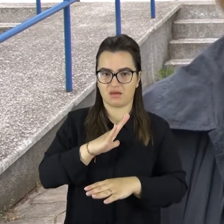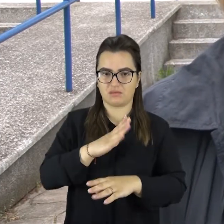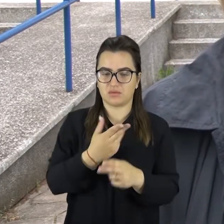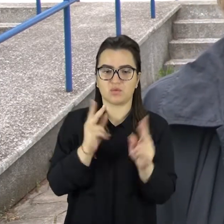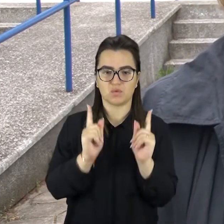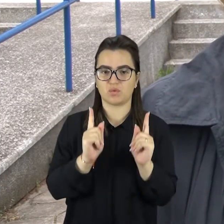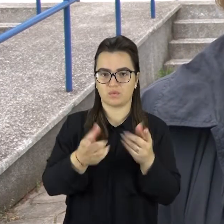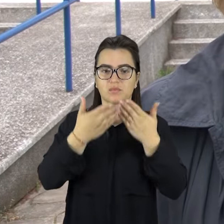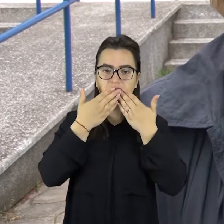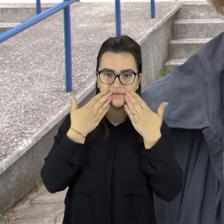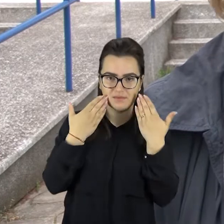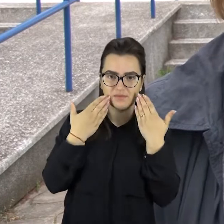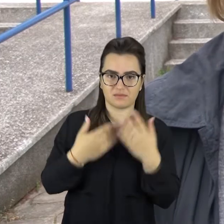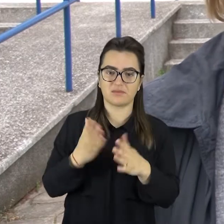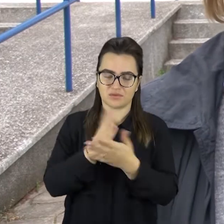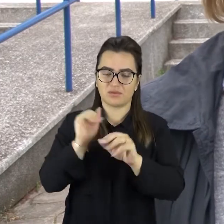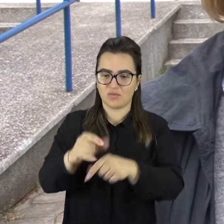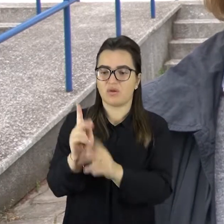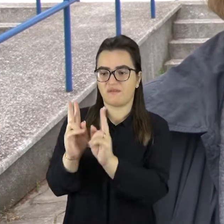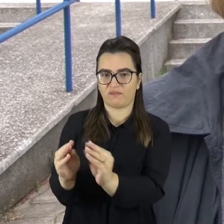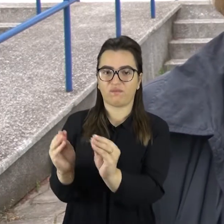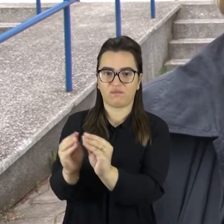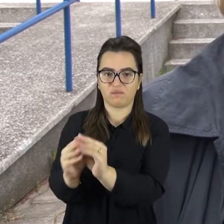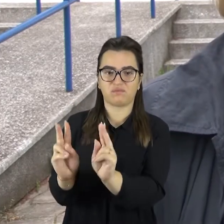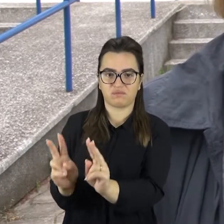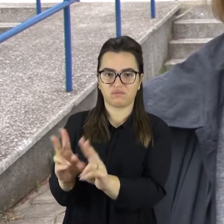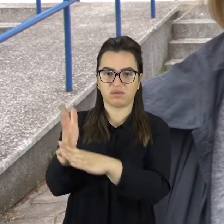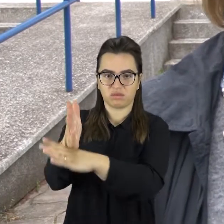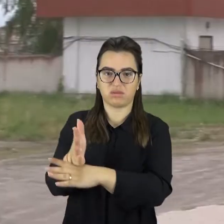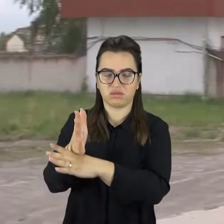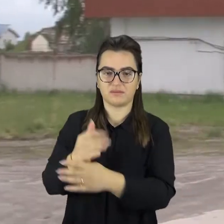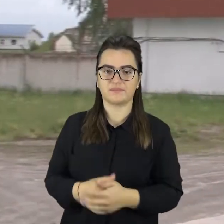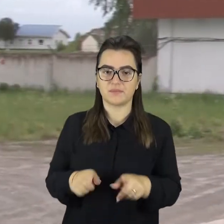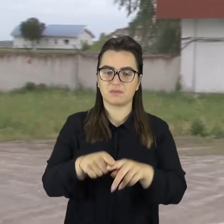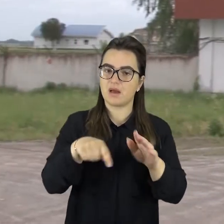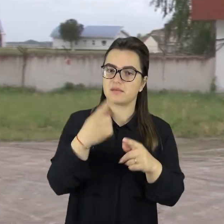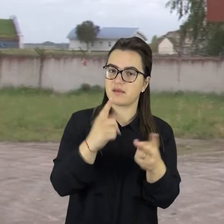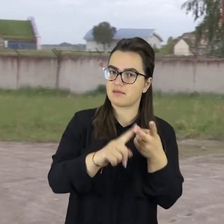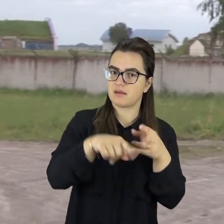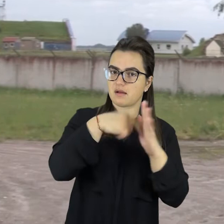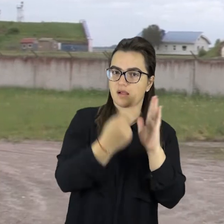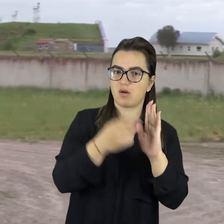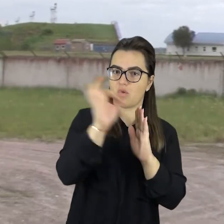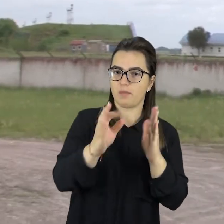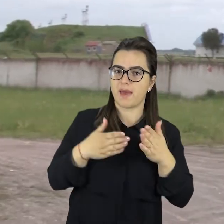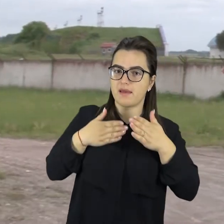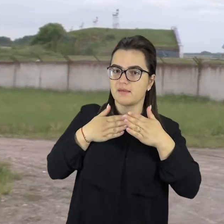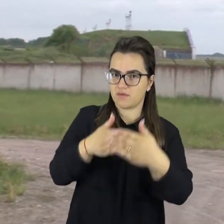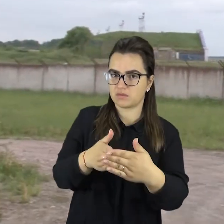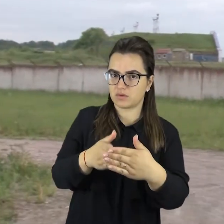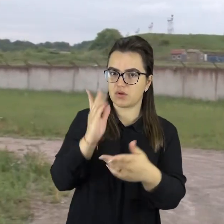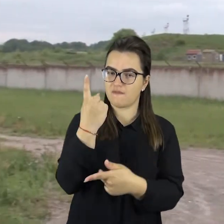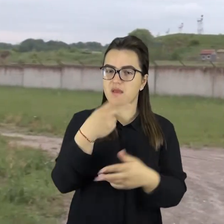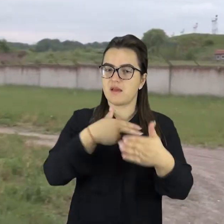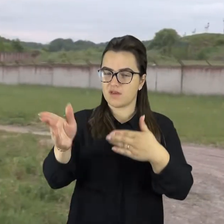negali tiesiog ten leistis ir tiesiog stovėti ir daryti savo darbus. Keltas klausimas ir dėl investuotojų. Viena krūvinių